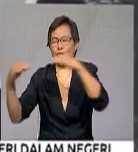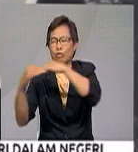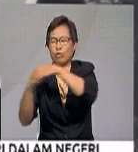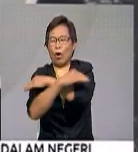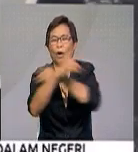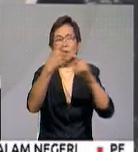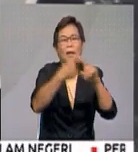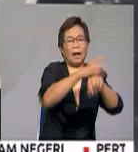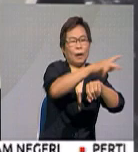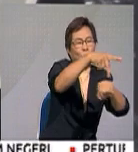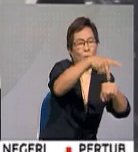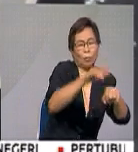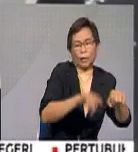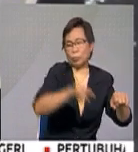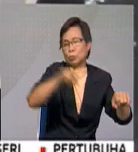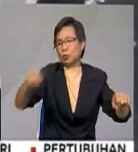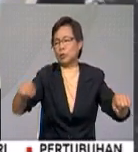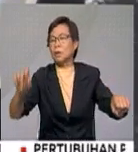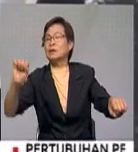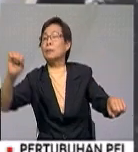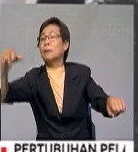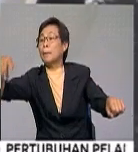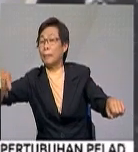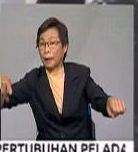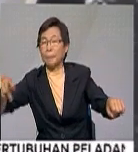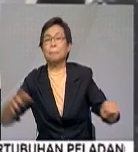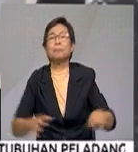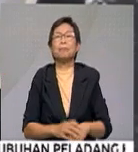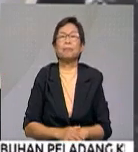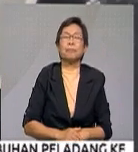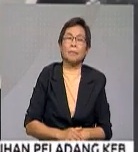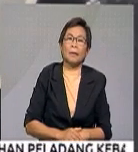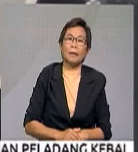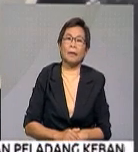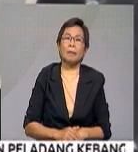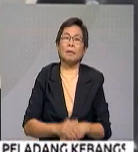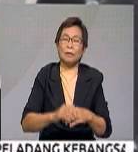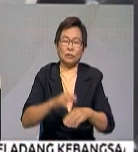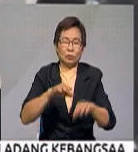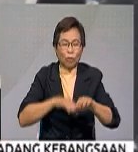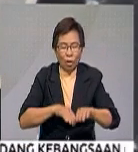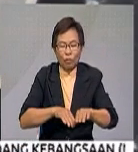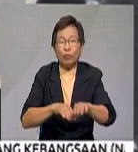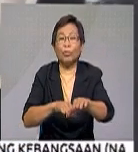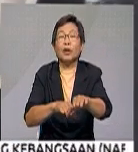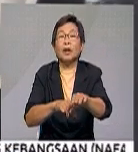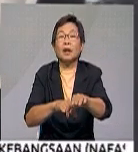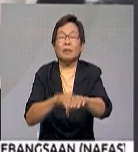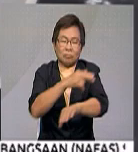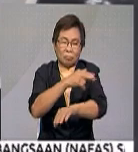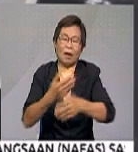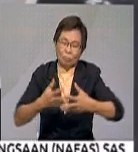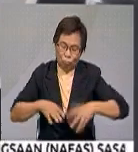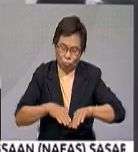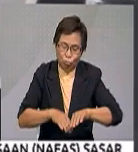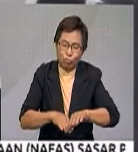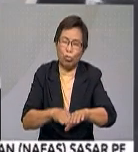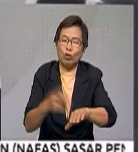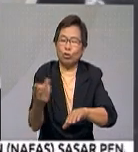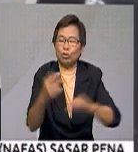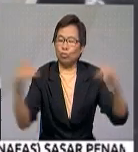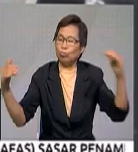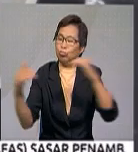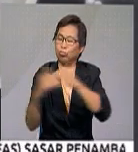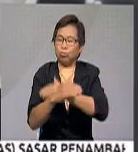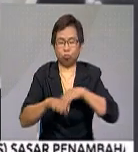menuju ke arah Perai. Dan di Jambatan Sultan Abdul Alim Muazzam Shah, keadaan trafik juga dilaporkan masih lagi lancar di kedua